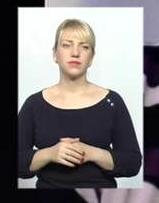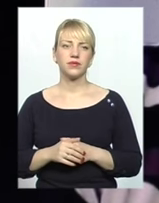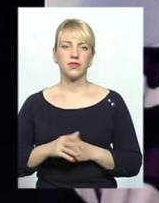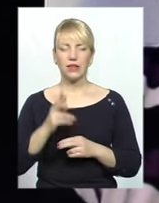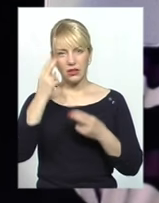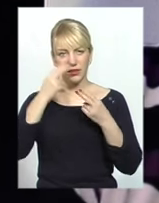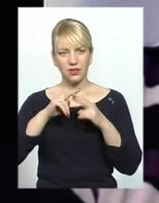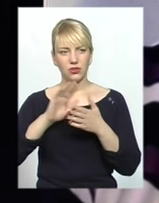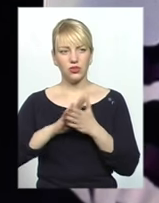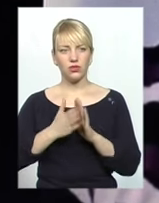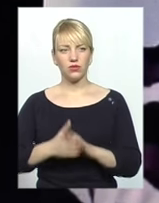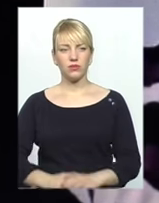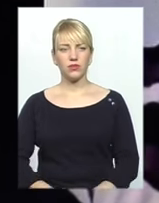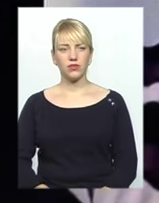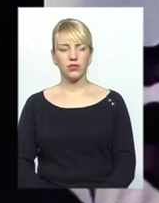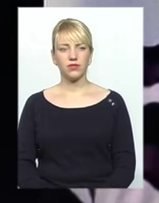цим справи в Ізраїлі?